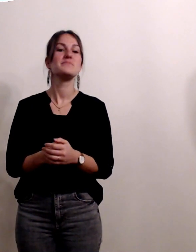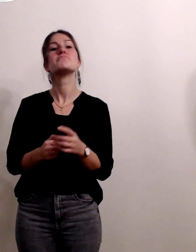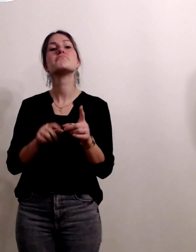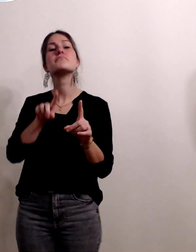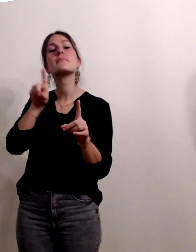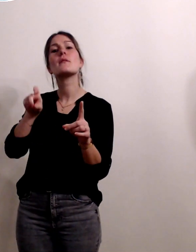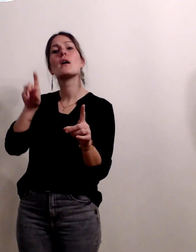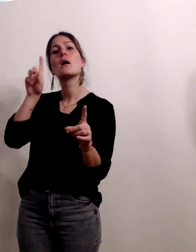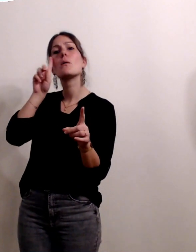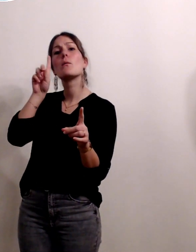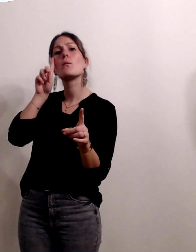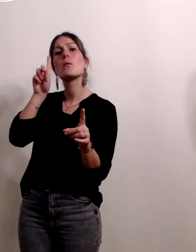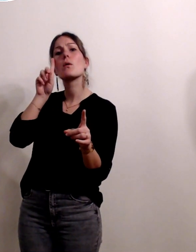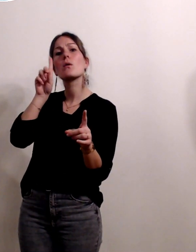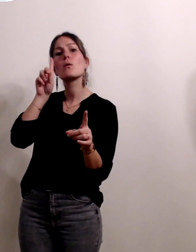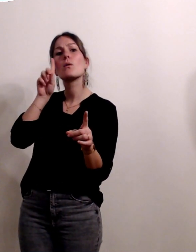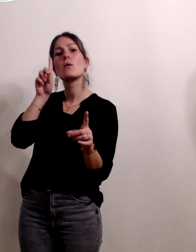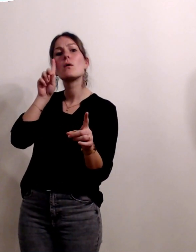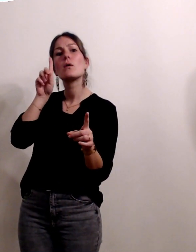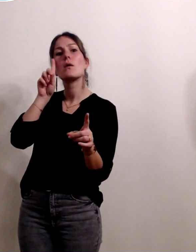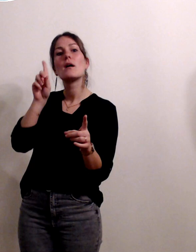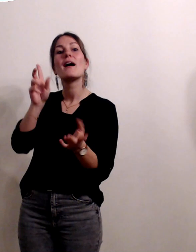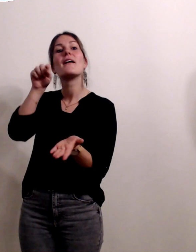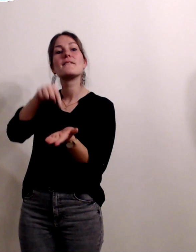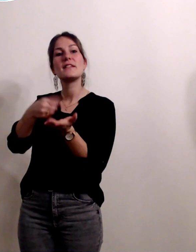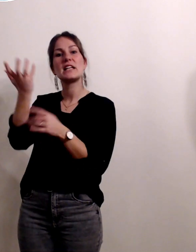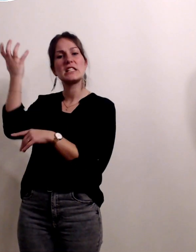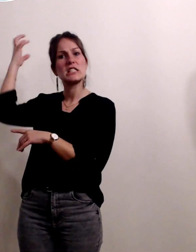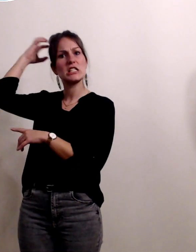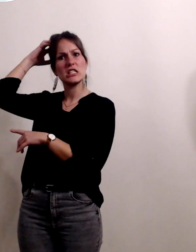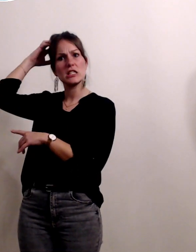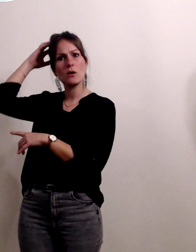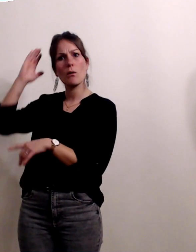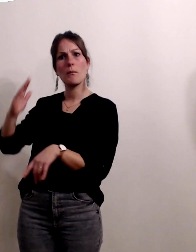pourquoi Asinon pourquoi permet